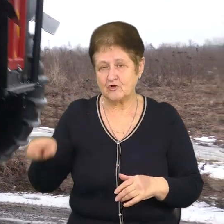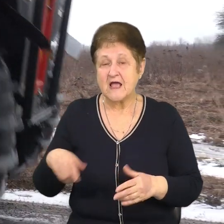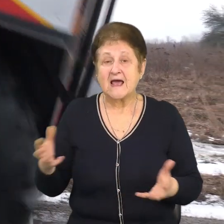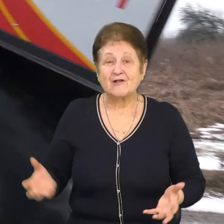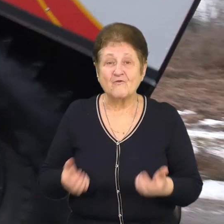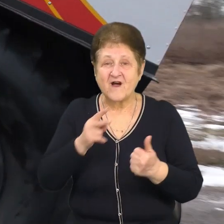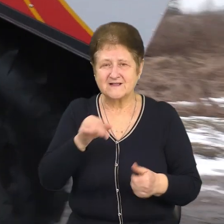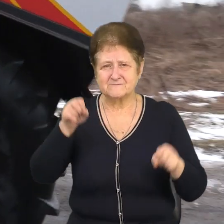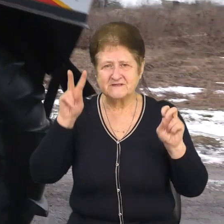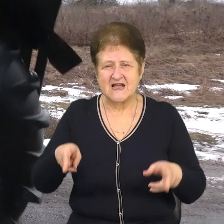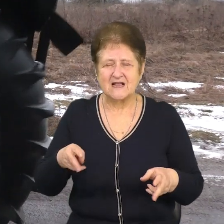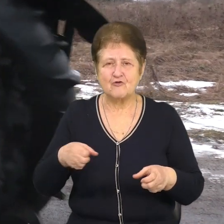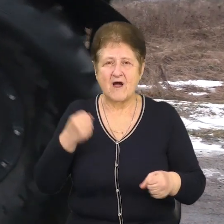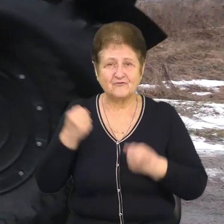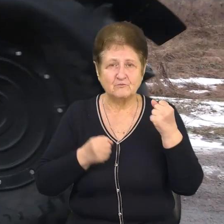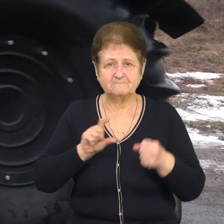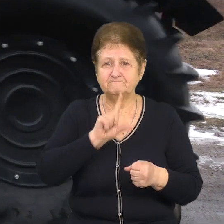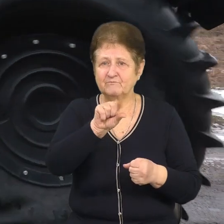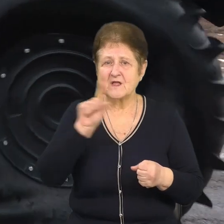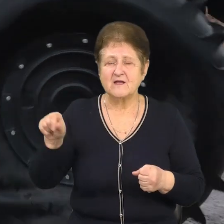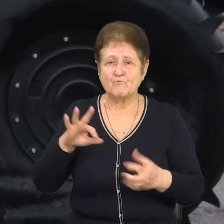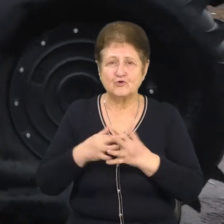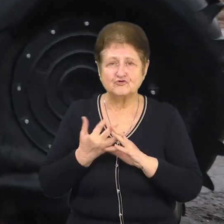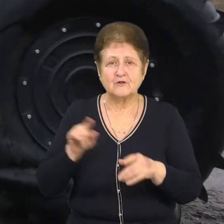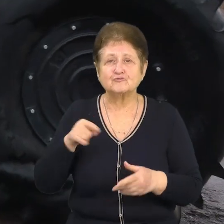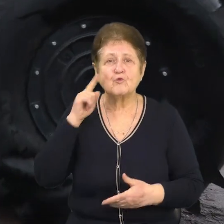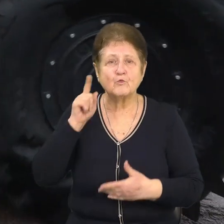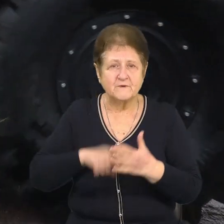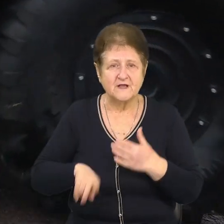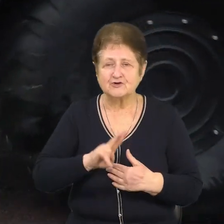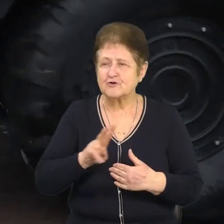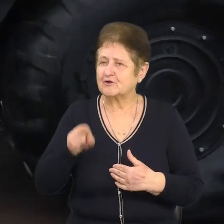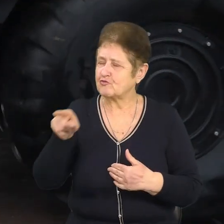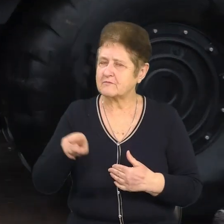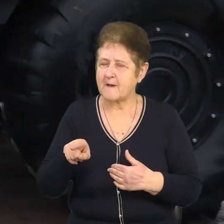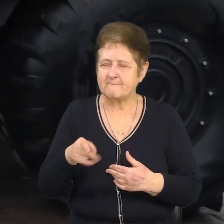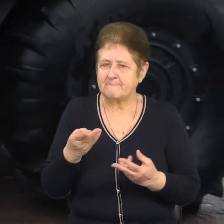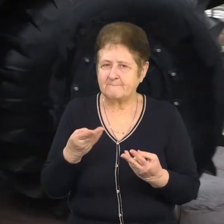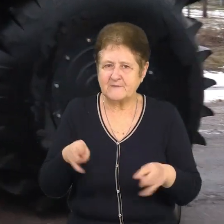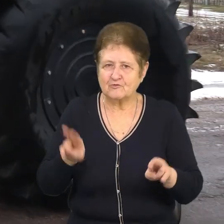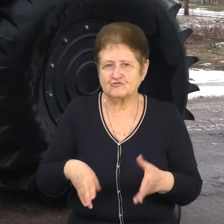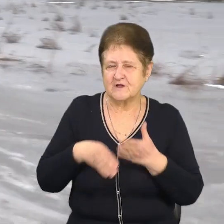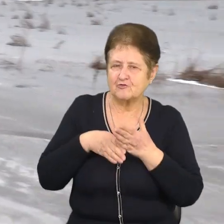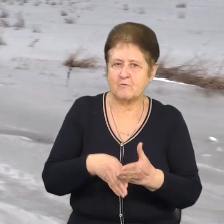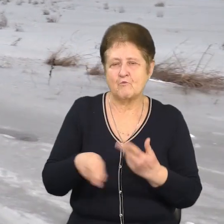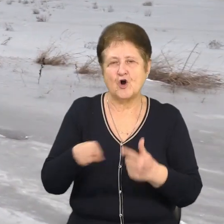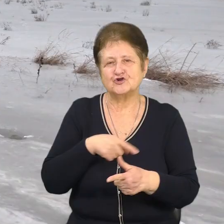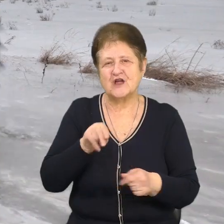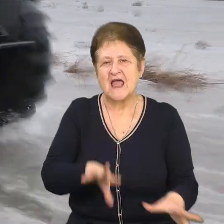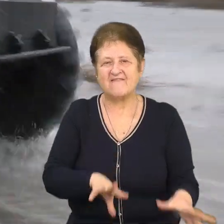автомобілі відвідали чотири села, оточених водою, щоб переконатися, що ніхто там не потребує допомоги чи евакуації.